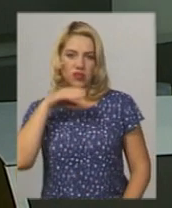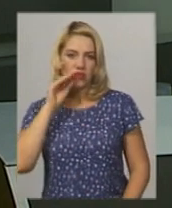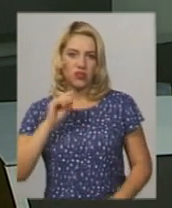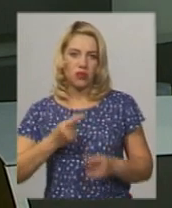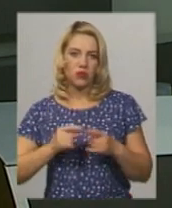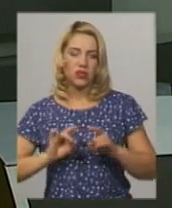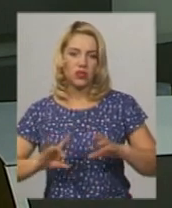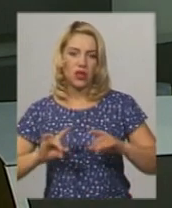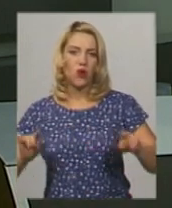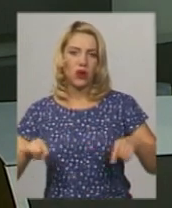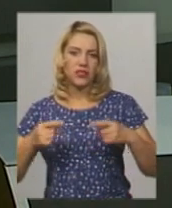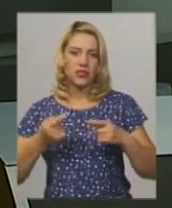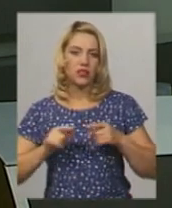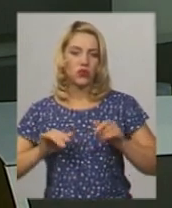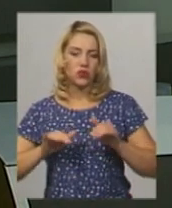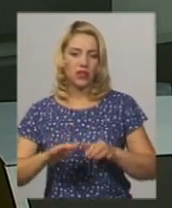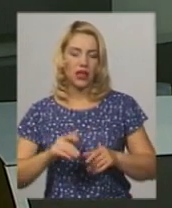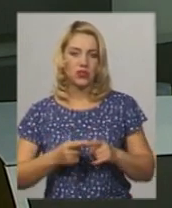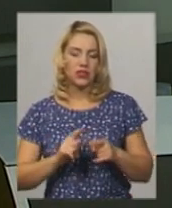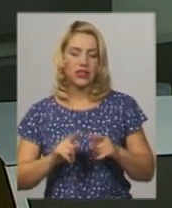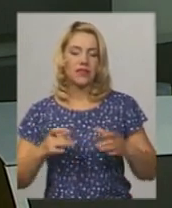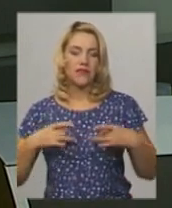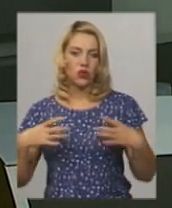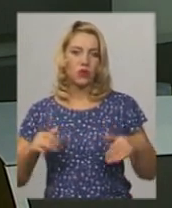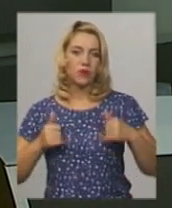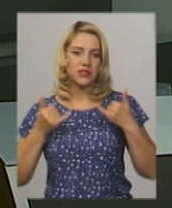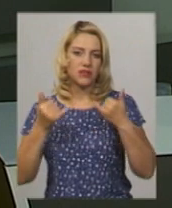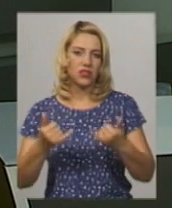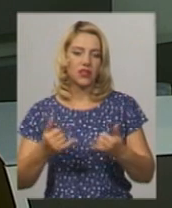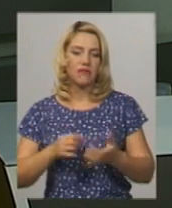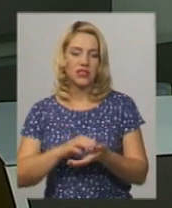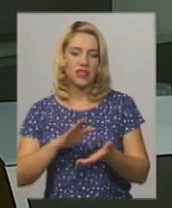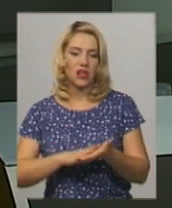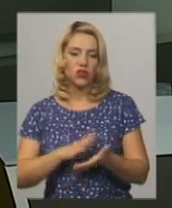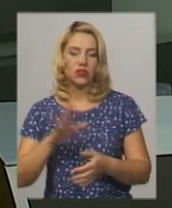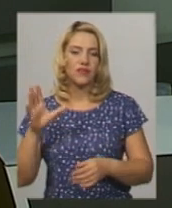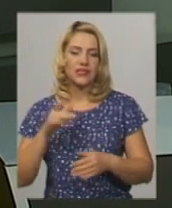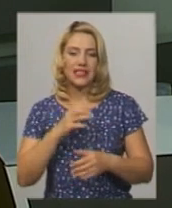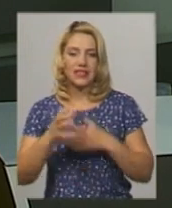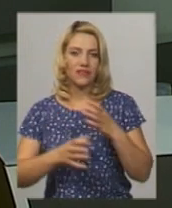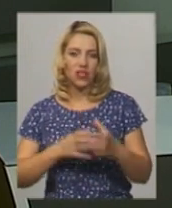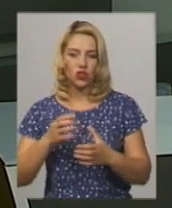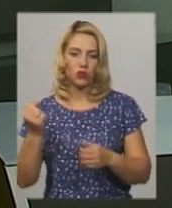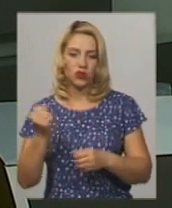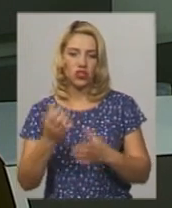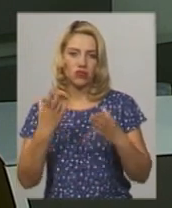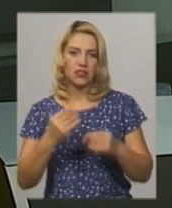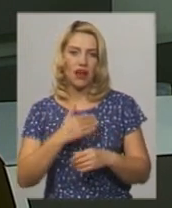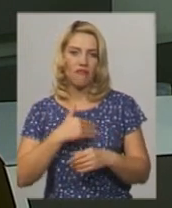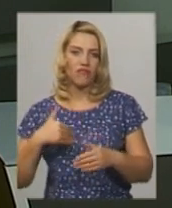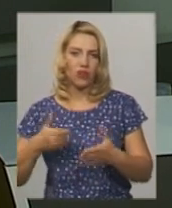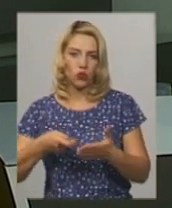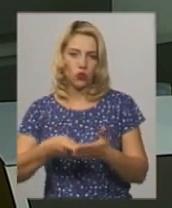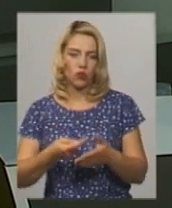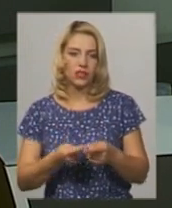заходу Олена Голяк. За її словами, свята присвятили відзначенню Всесвітнього тижня грудного вигодовування. Це щорічна акція. У